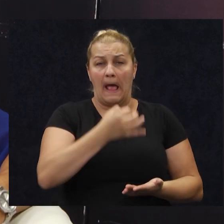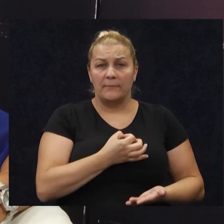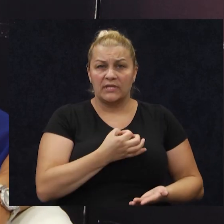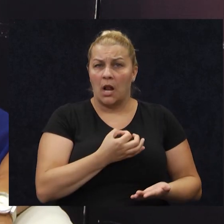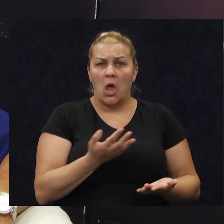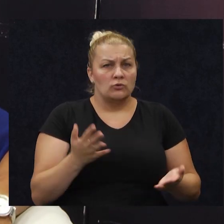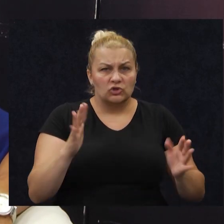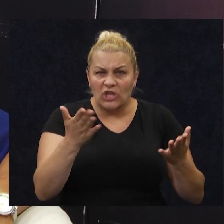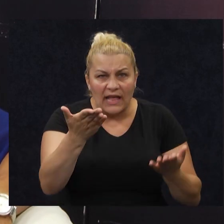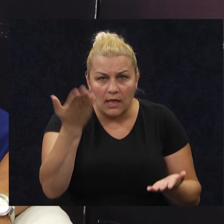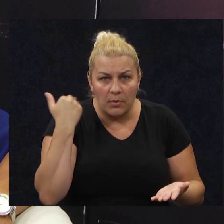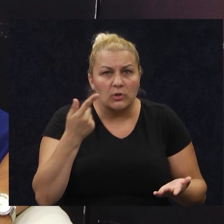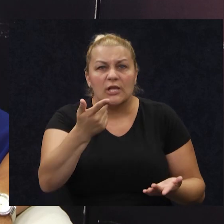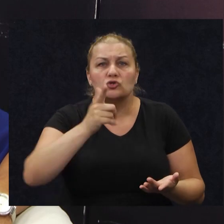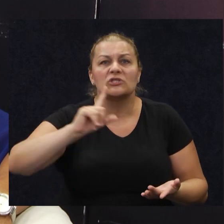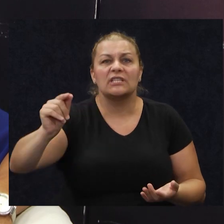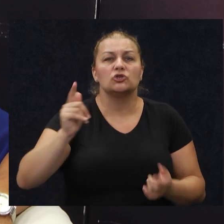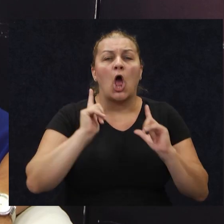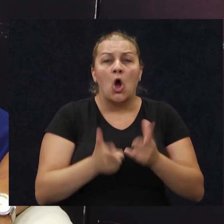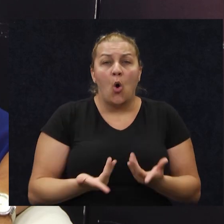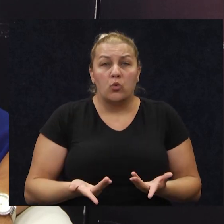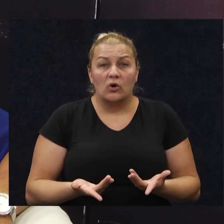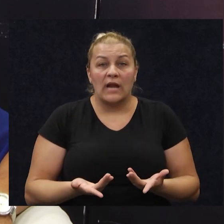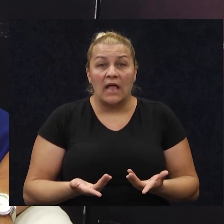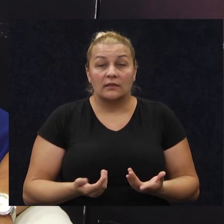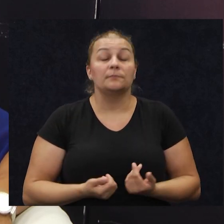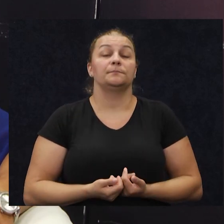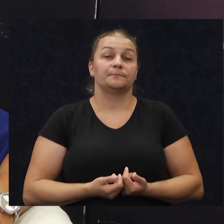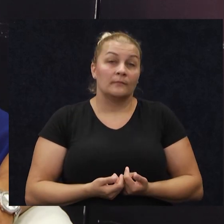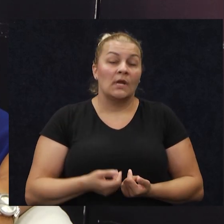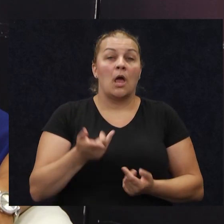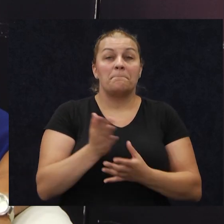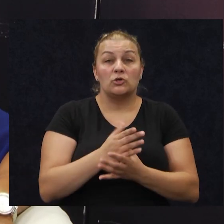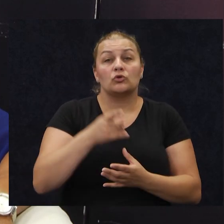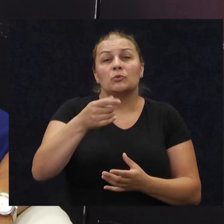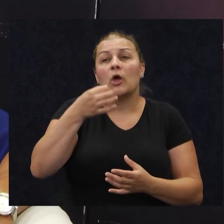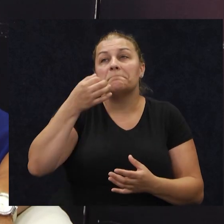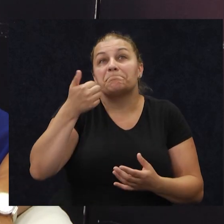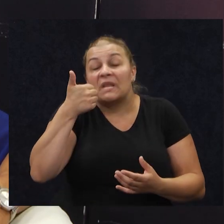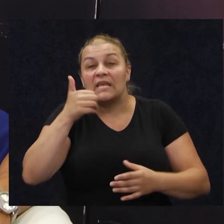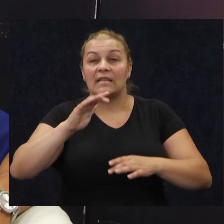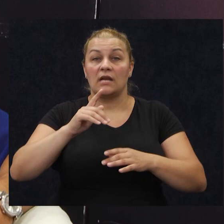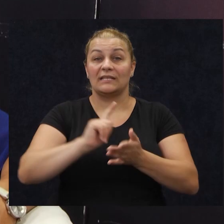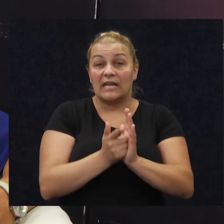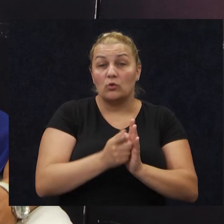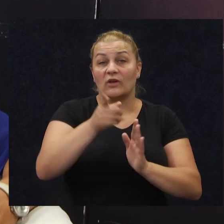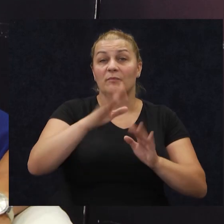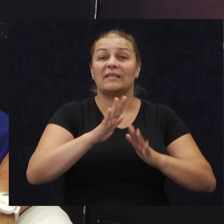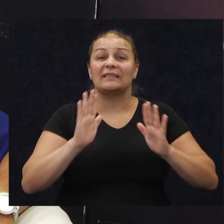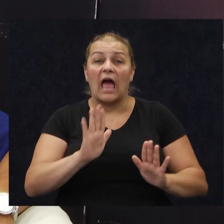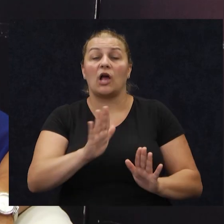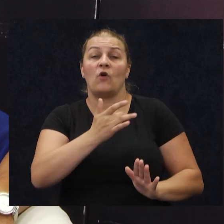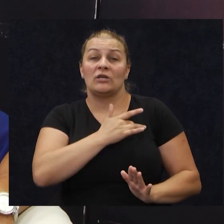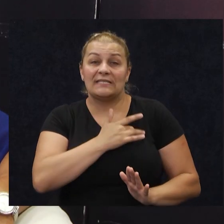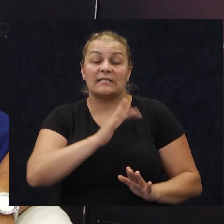pa šta ti je bilo da odeš u taj rat? Međutim, to je jednostavno jedan trenutak. Imate takvo srce i